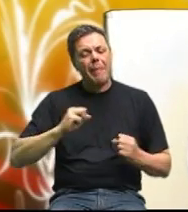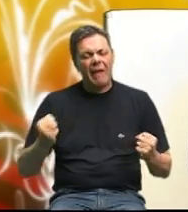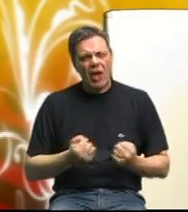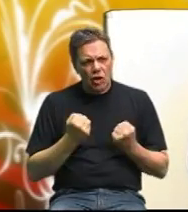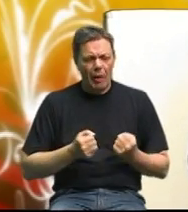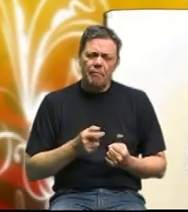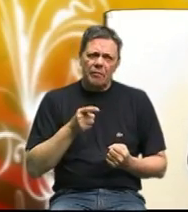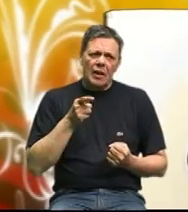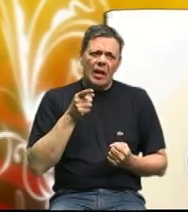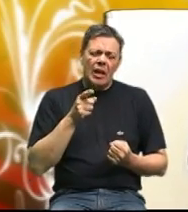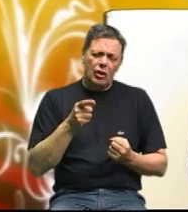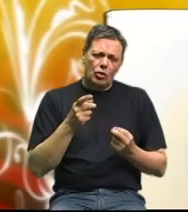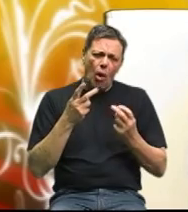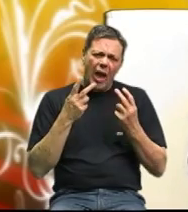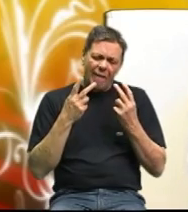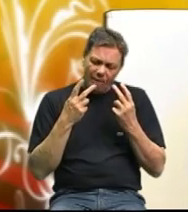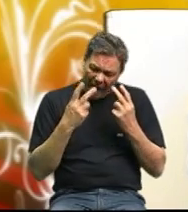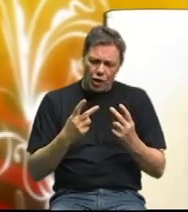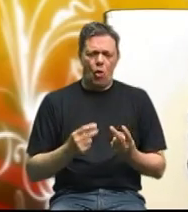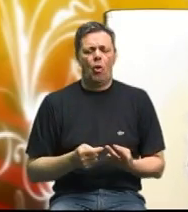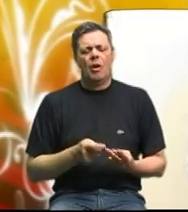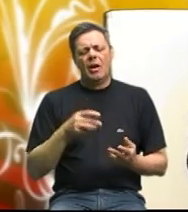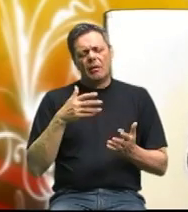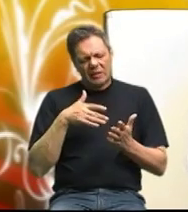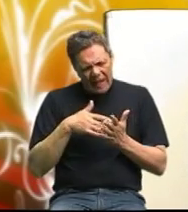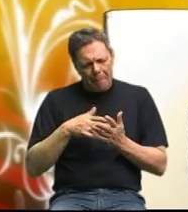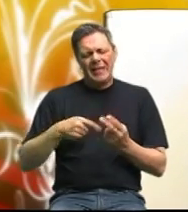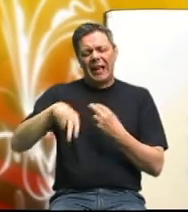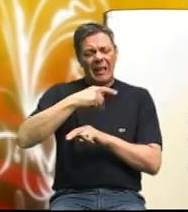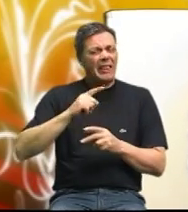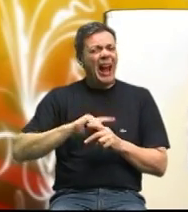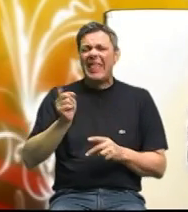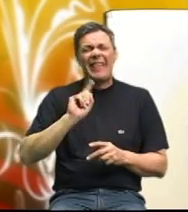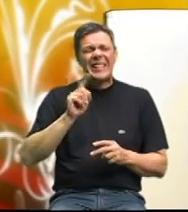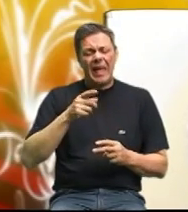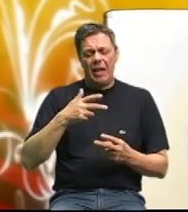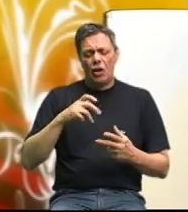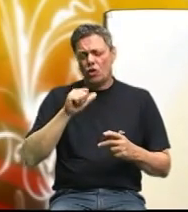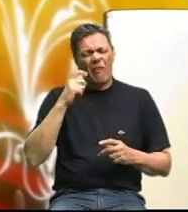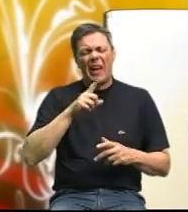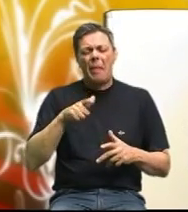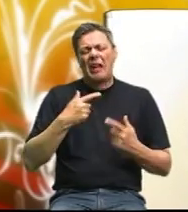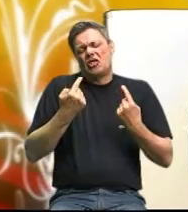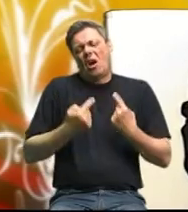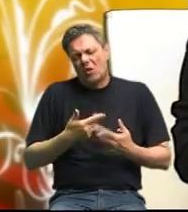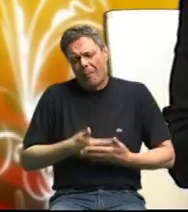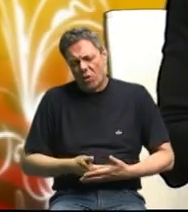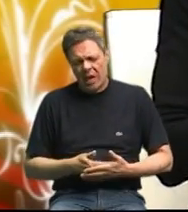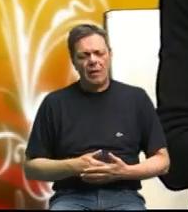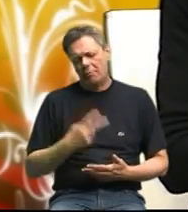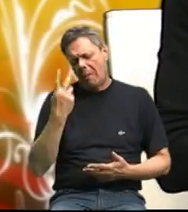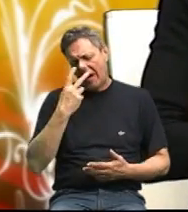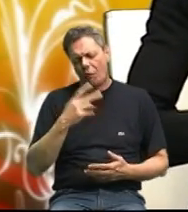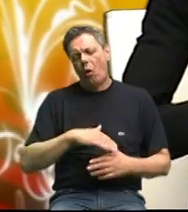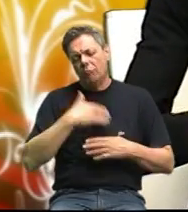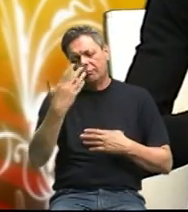jako važno da bi malo trebalo kretat se. Ali kad neće kretat, 90% sve je u